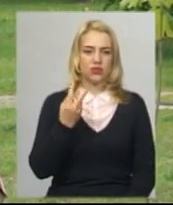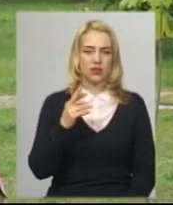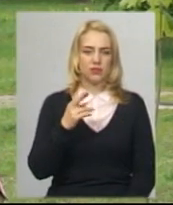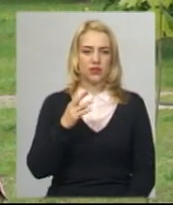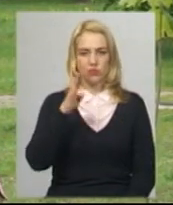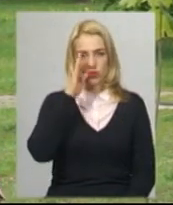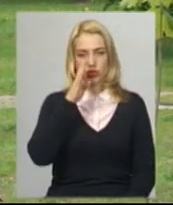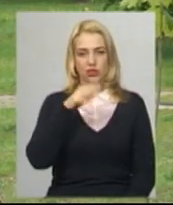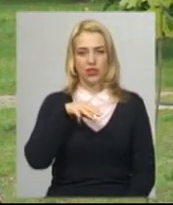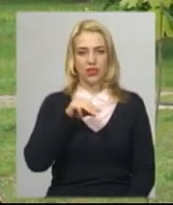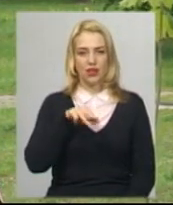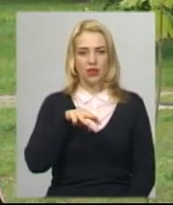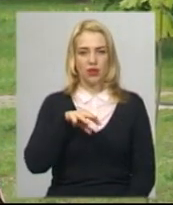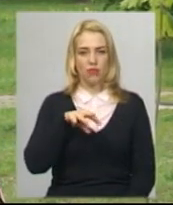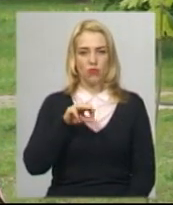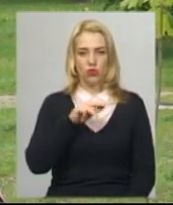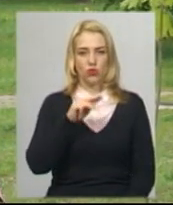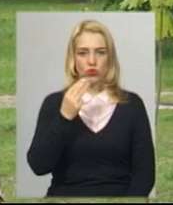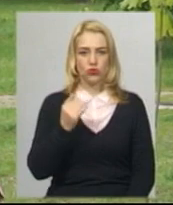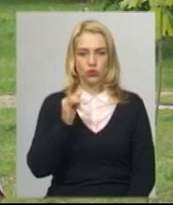отримав поранення несумісним життям.